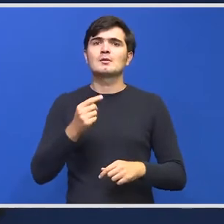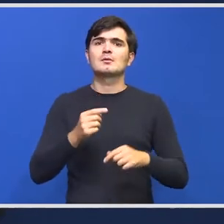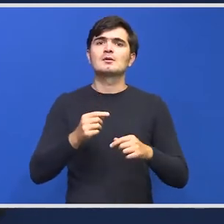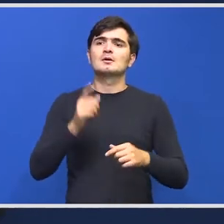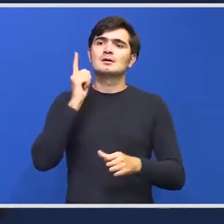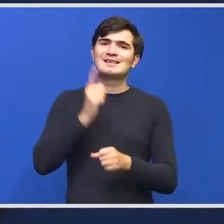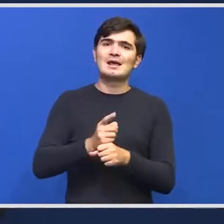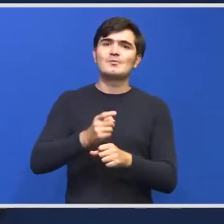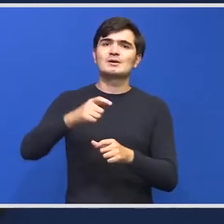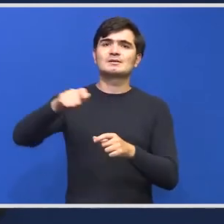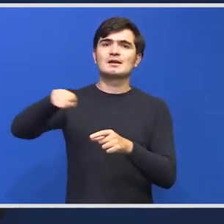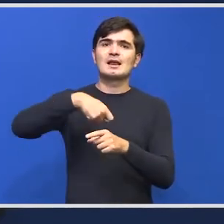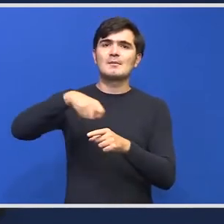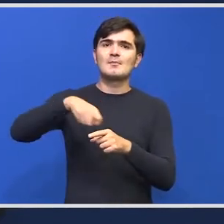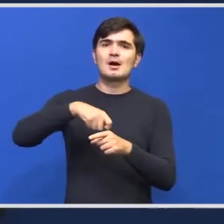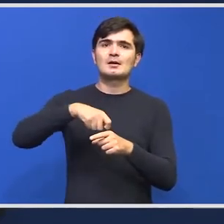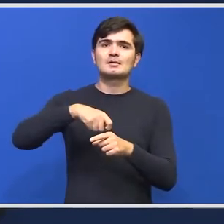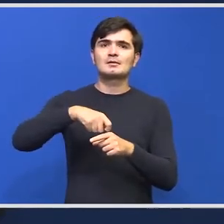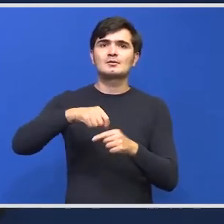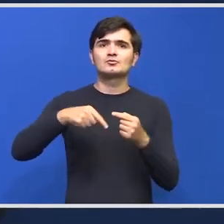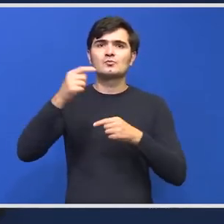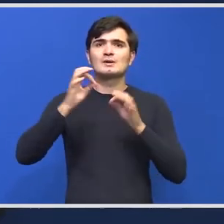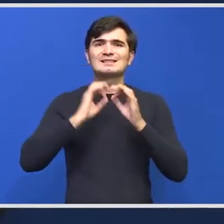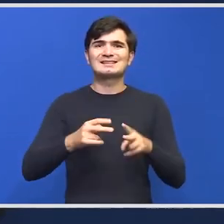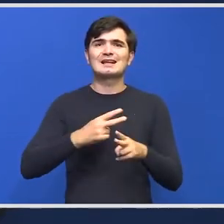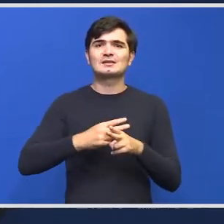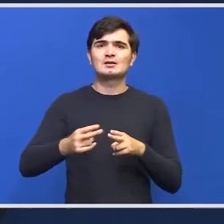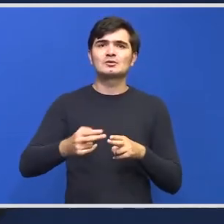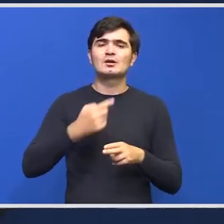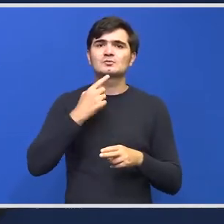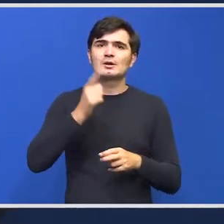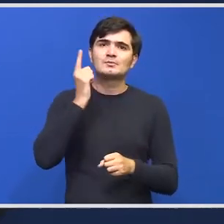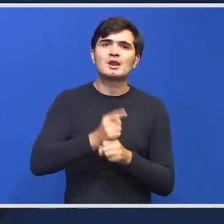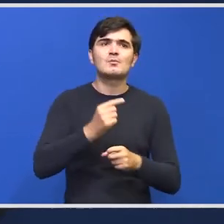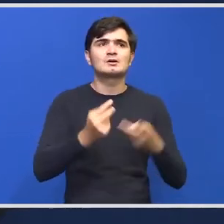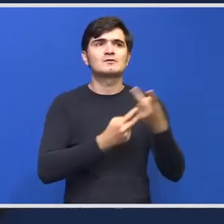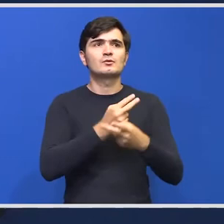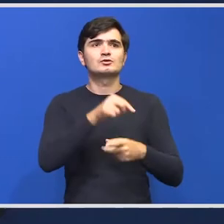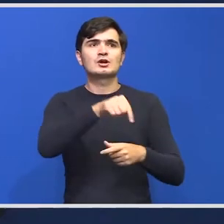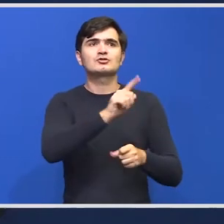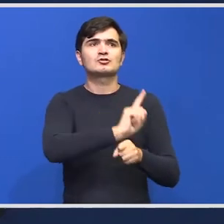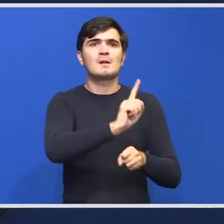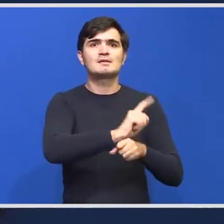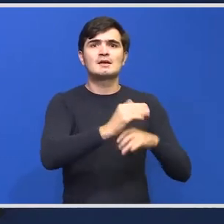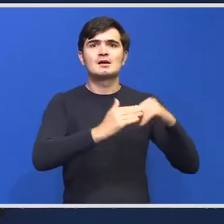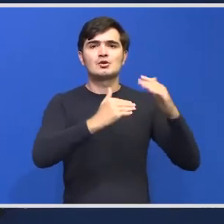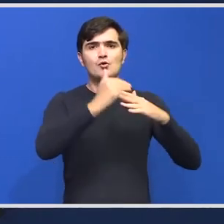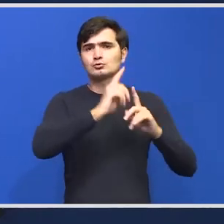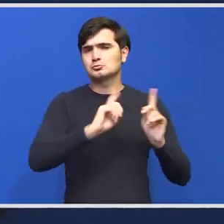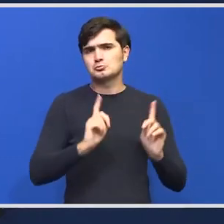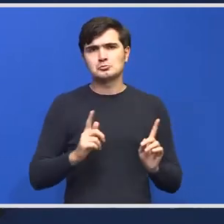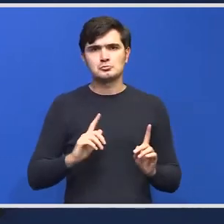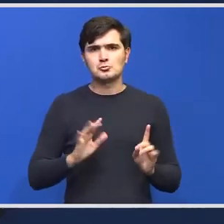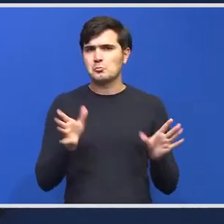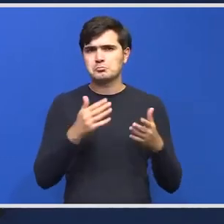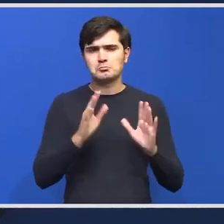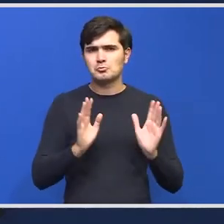reparațiile după calamități naturale de folosirea unui anumit material de construcție. Este exclus.